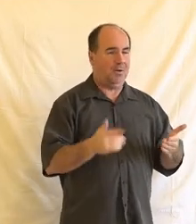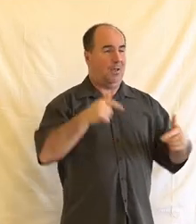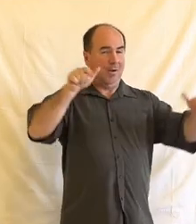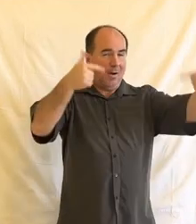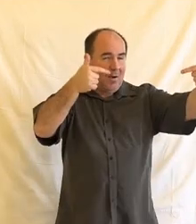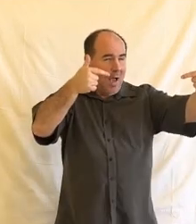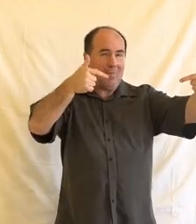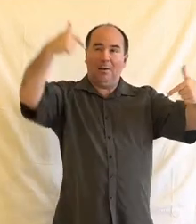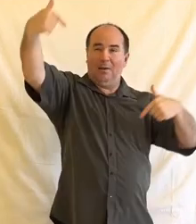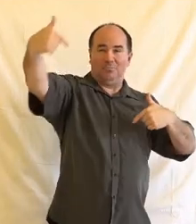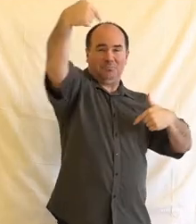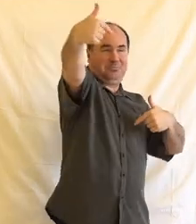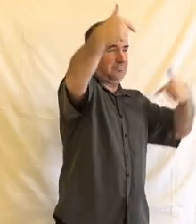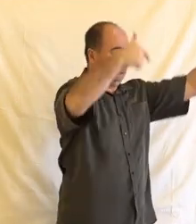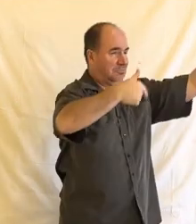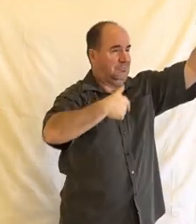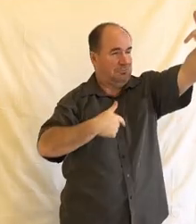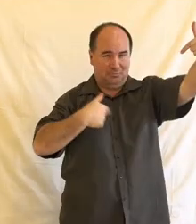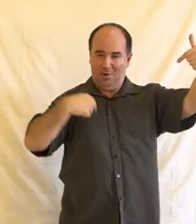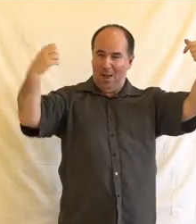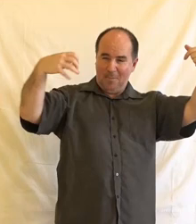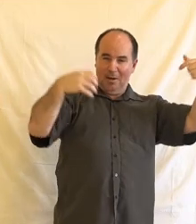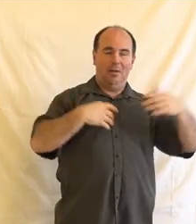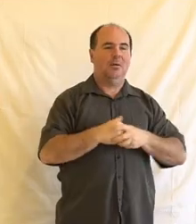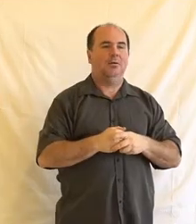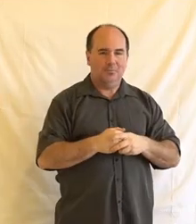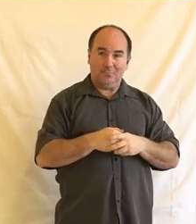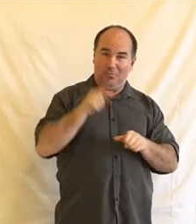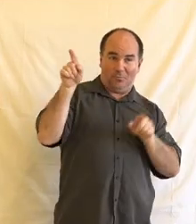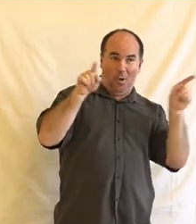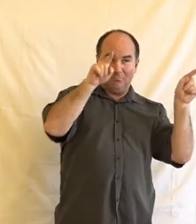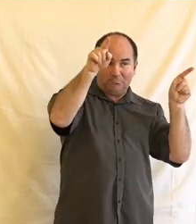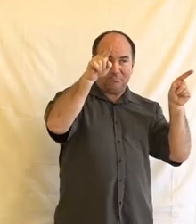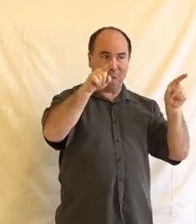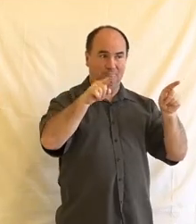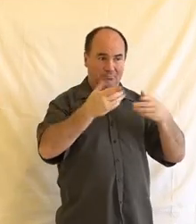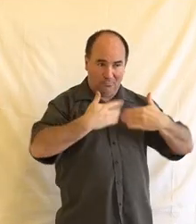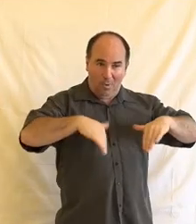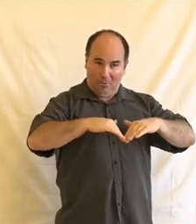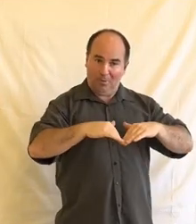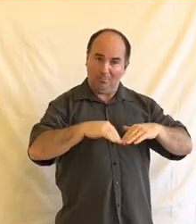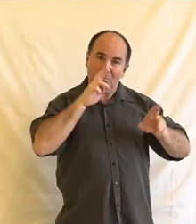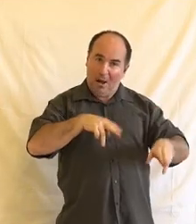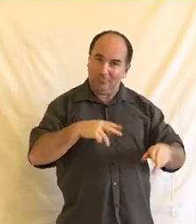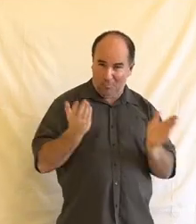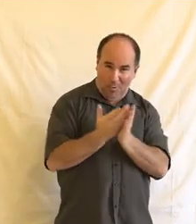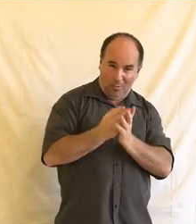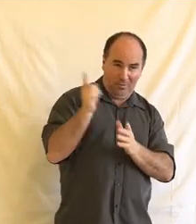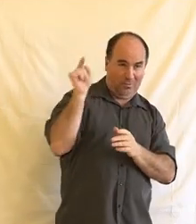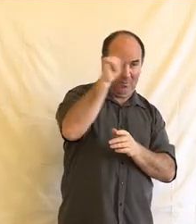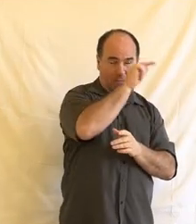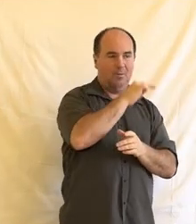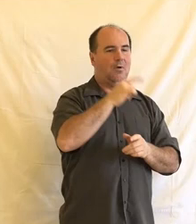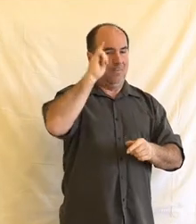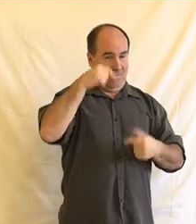jejich využití se v některých případech dělá zkůsobem, který už ale překračuje nějakou základní hranici toho, jak by se měly využívat a může vést k